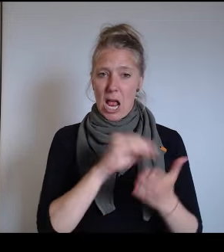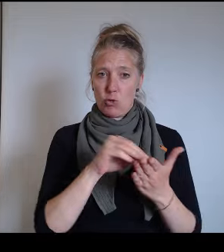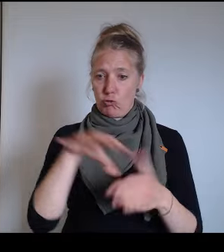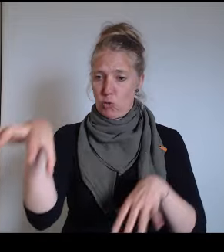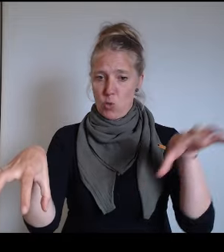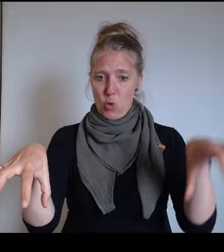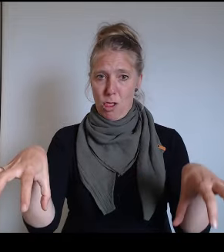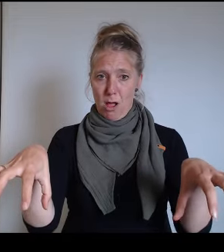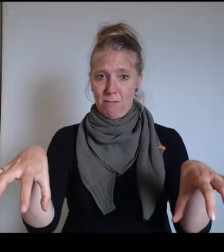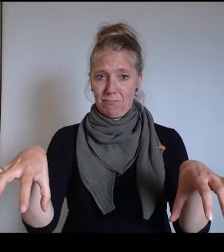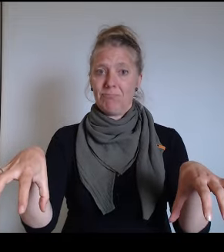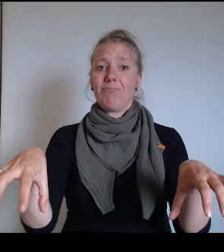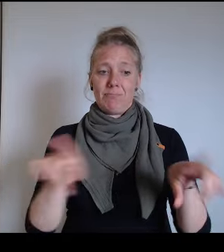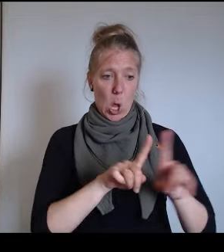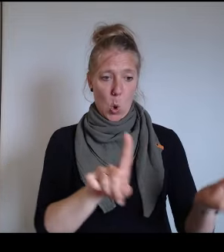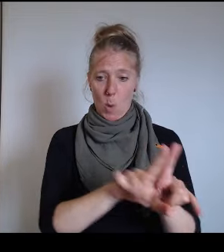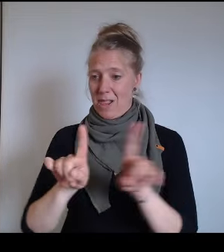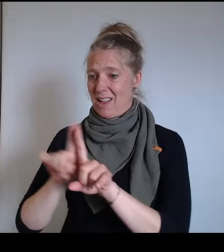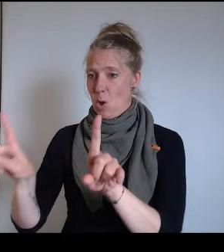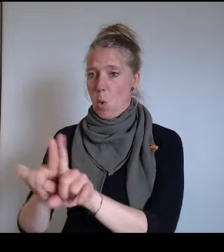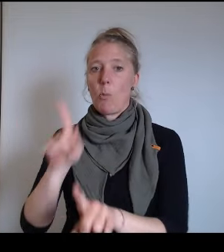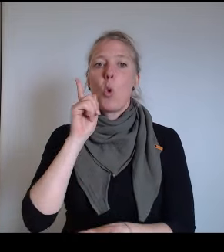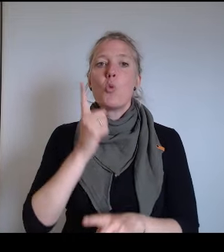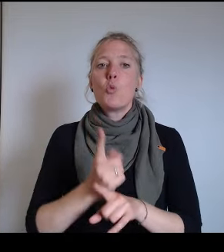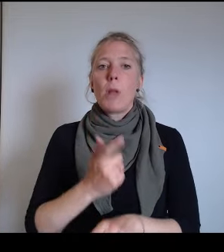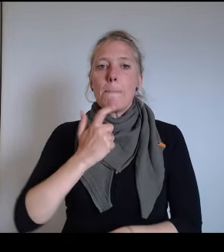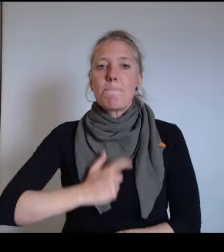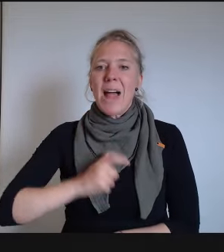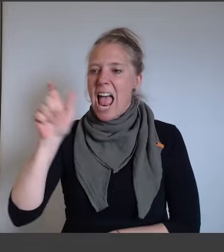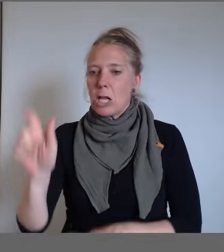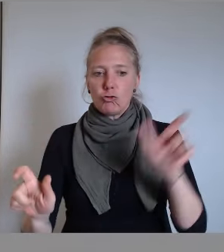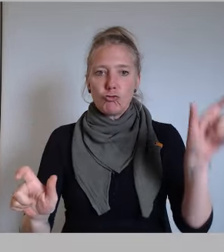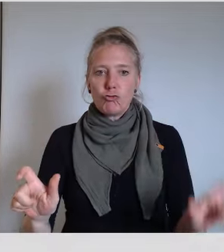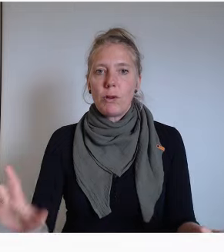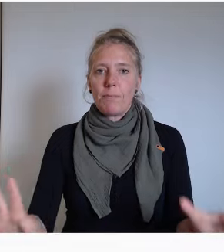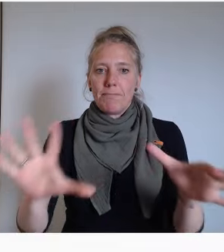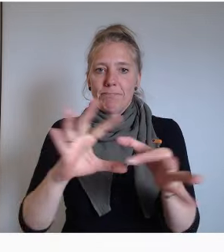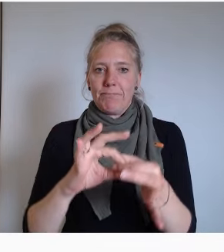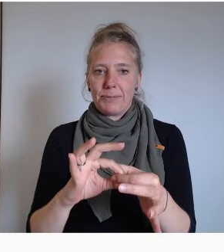und Schüler der beiden Schulen nicht nur räumlich, sondern auch zusammenbringen.